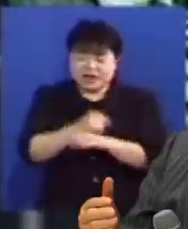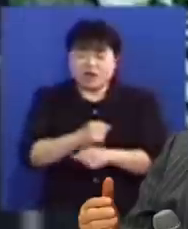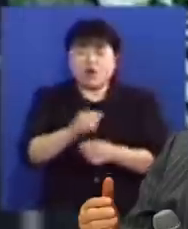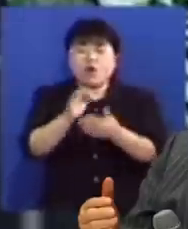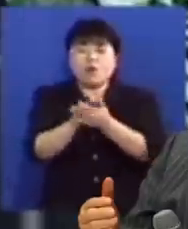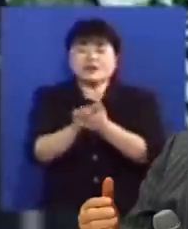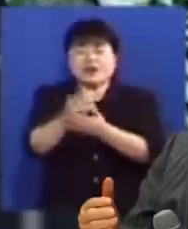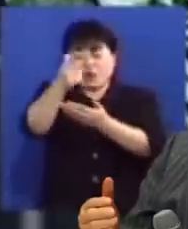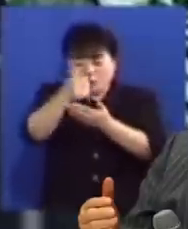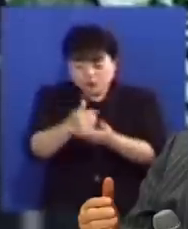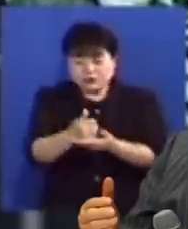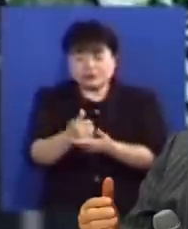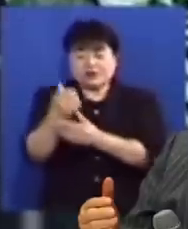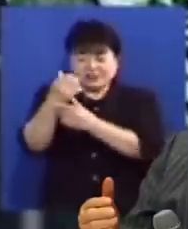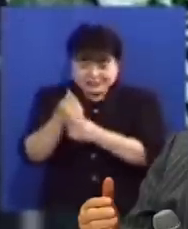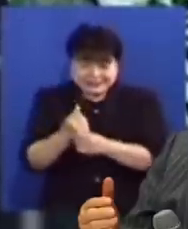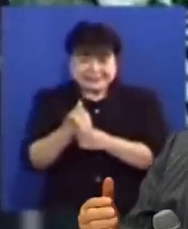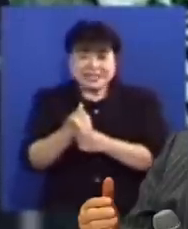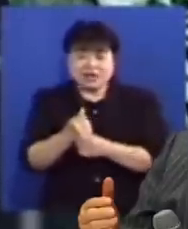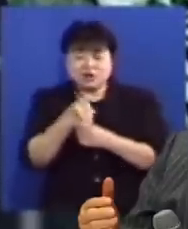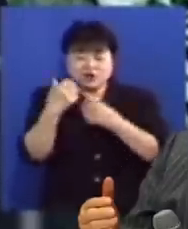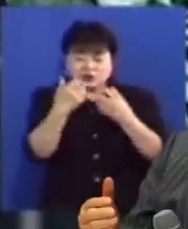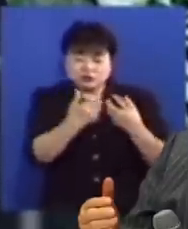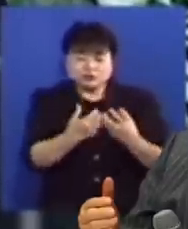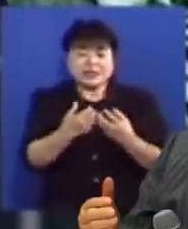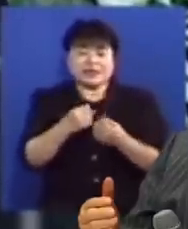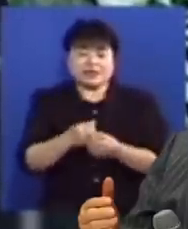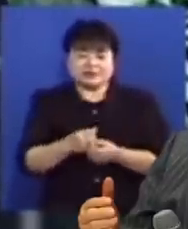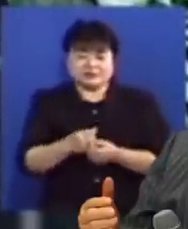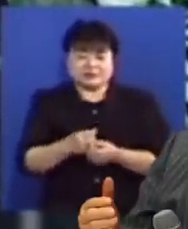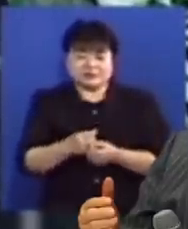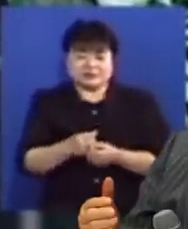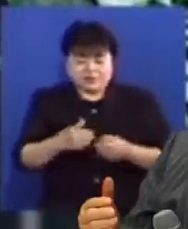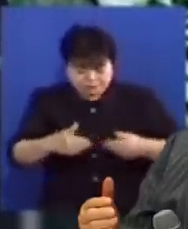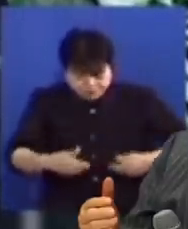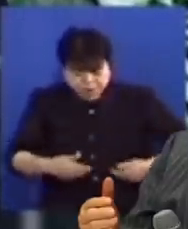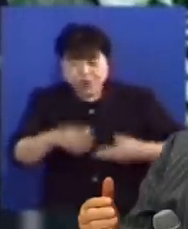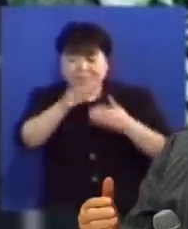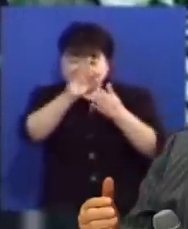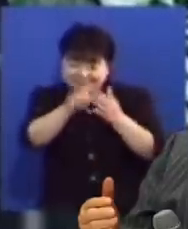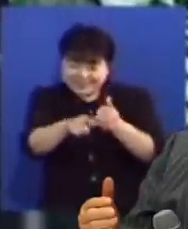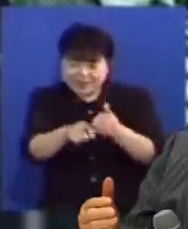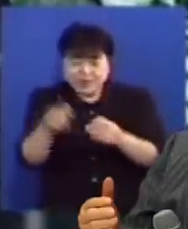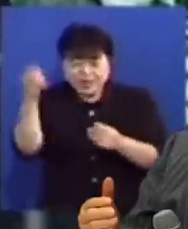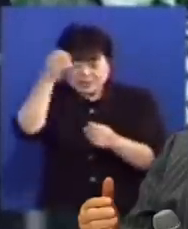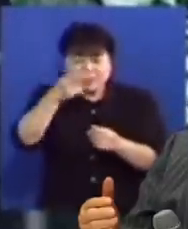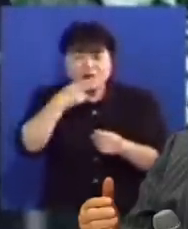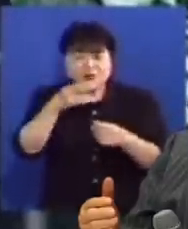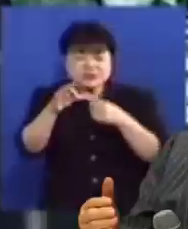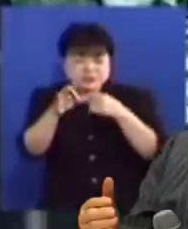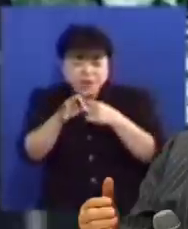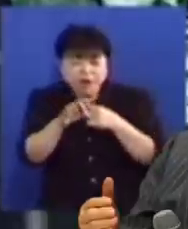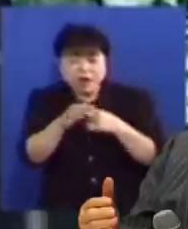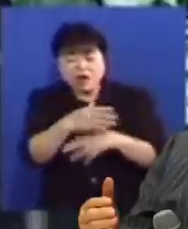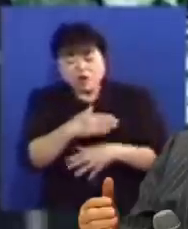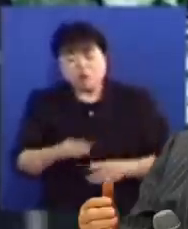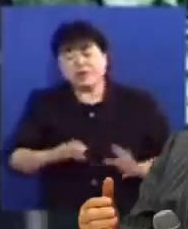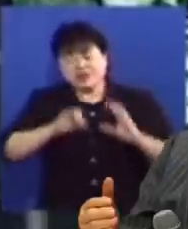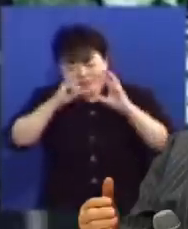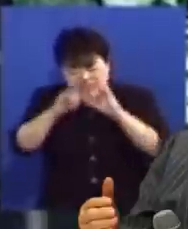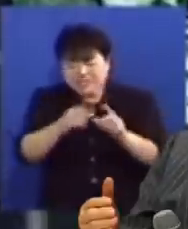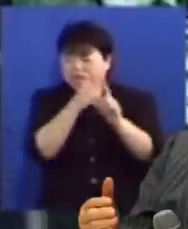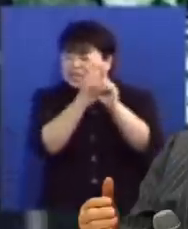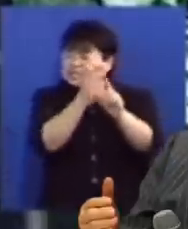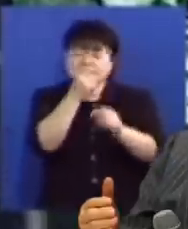환영하고 모시돌이고 의지하고 충만한 것은 우리가 절실하게 필요한 것입니다 성령 없으면 이 곤비한 세상을